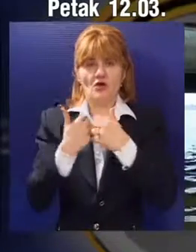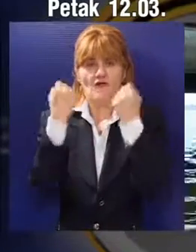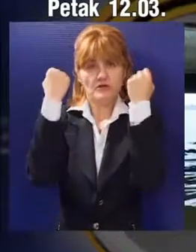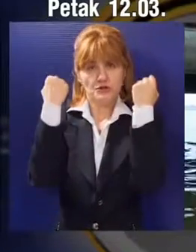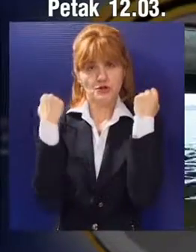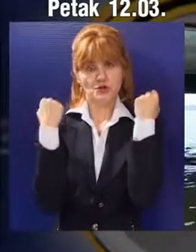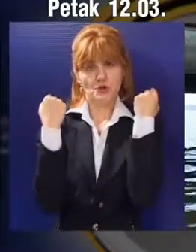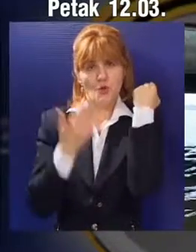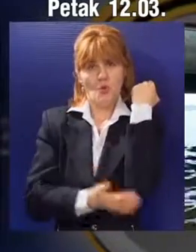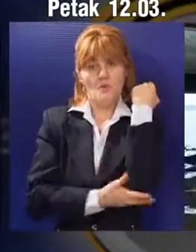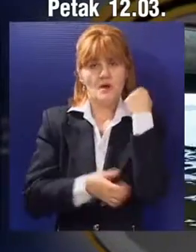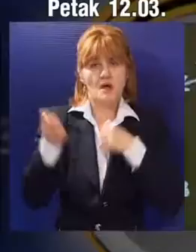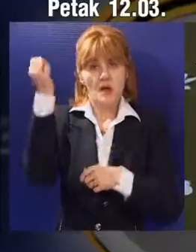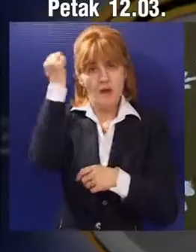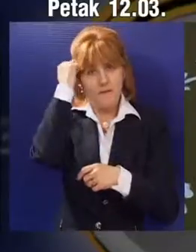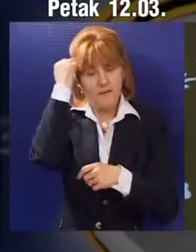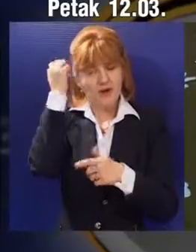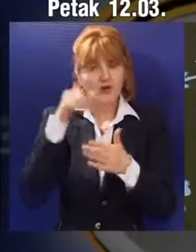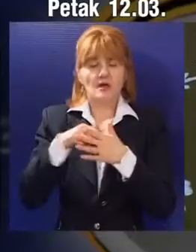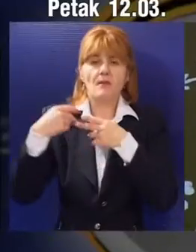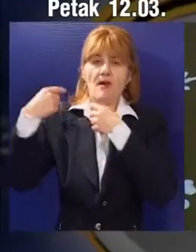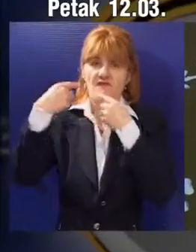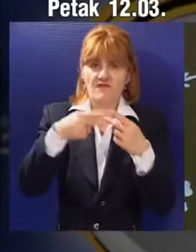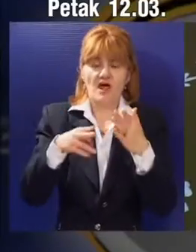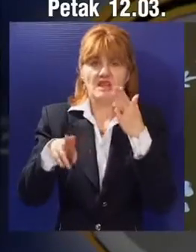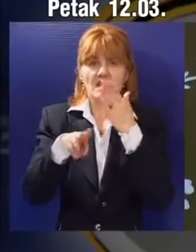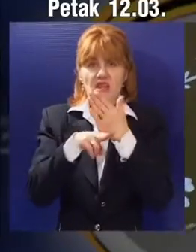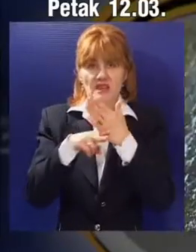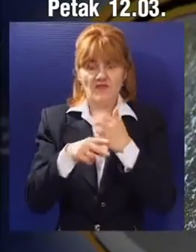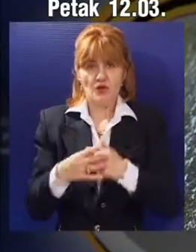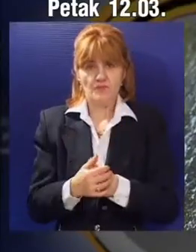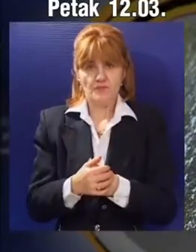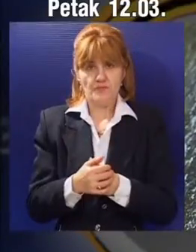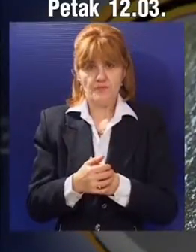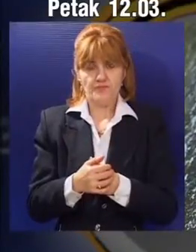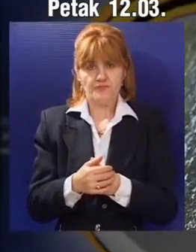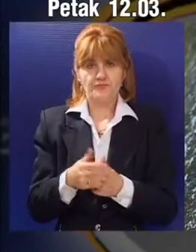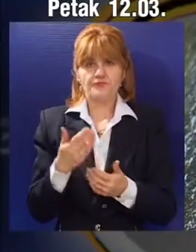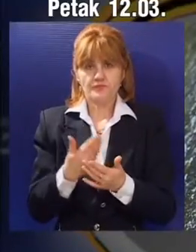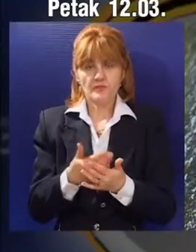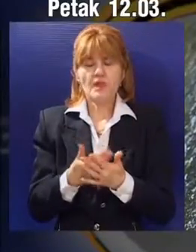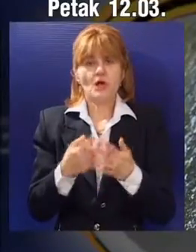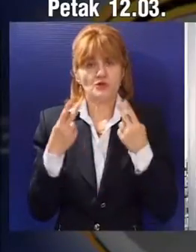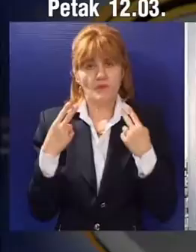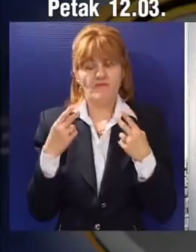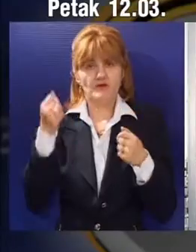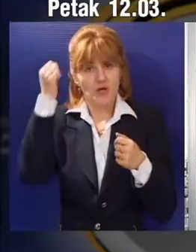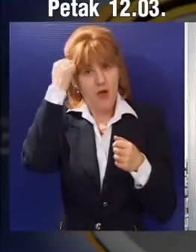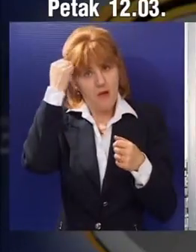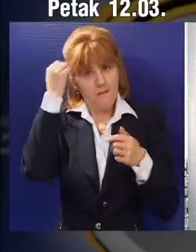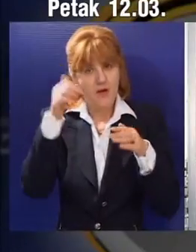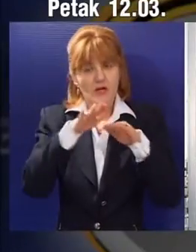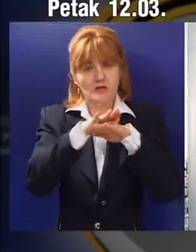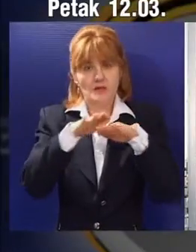postavljene stubove i armiranu betonsku ploču treba vratiti drvenu konstrukciju. Tako da će biti neophodno da se ta